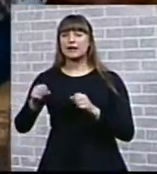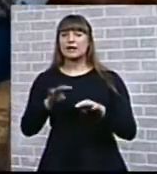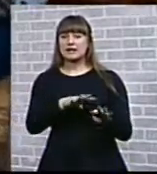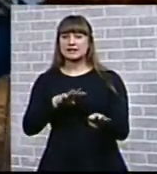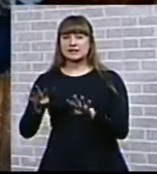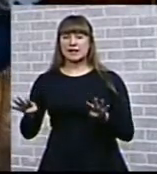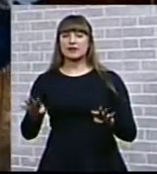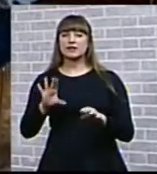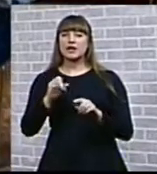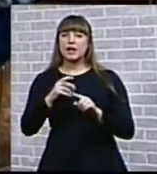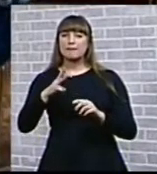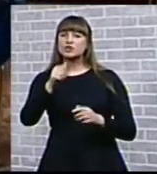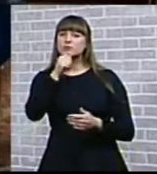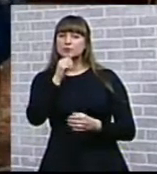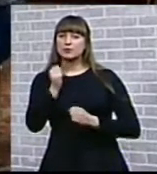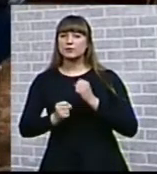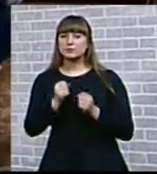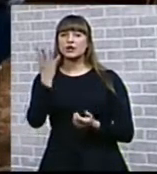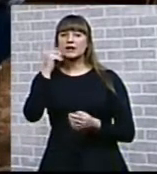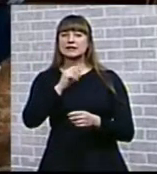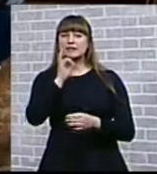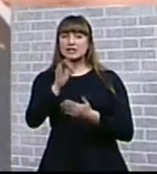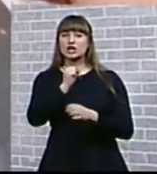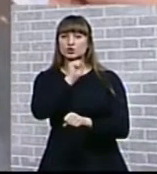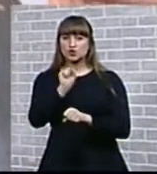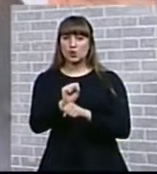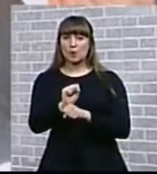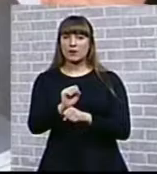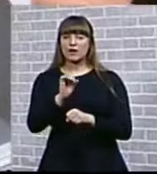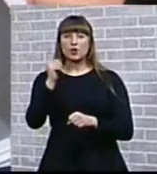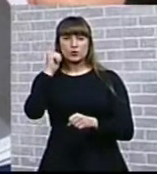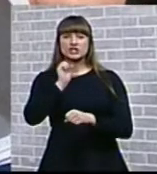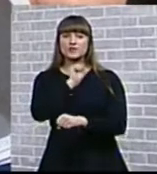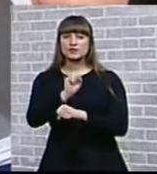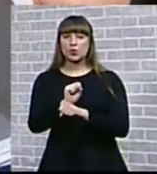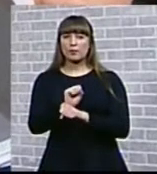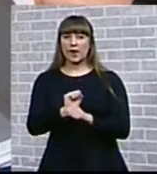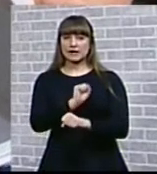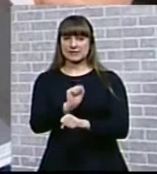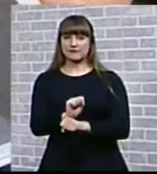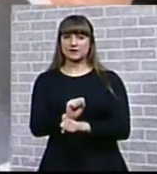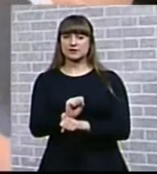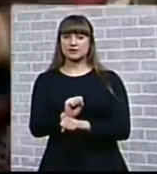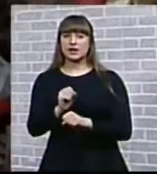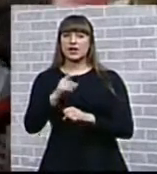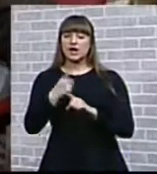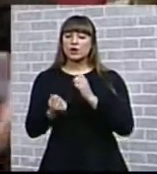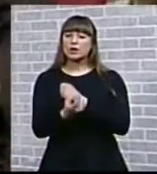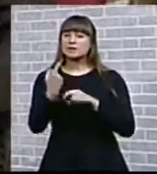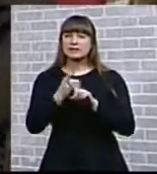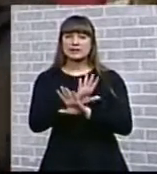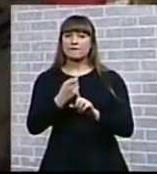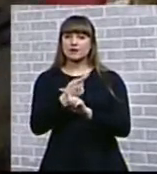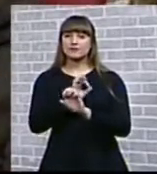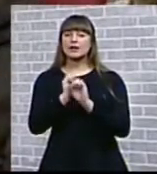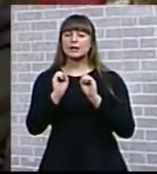попробовать бежать зигзагами, когда скажут «стоп», но, услышав «стоп», оцепенел. Но этот немецкий солдат оказался не фашистом и отпустил